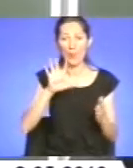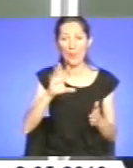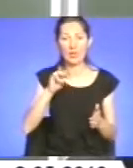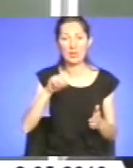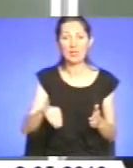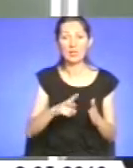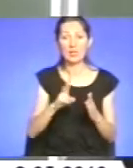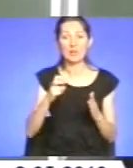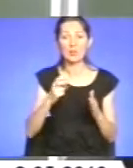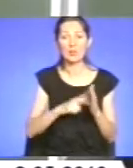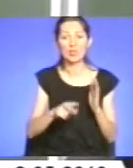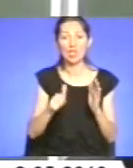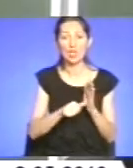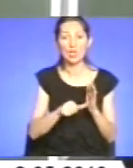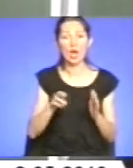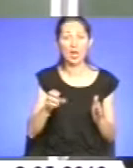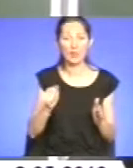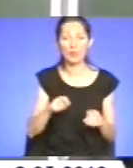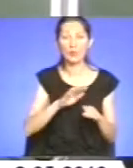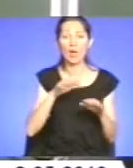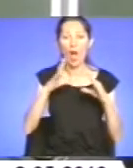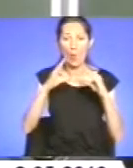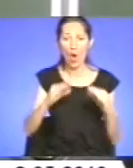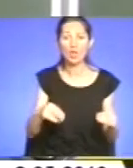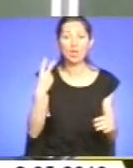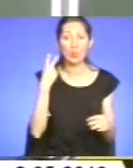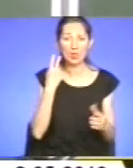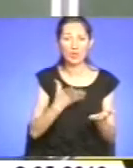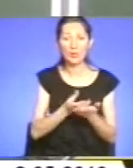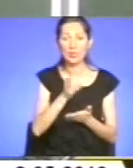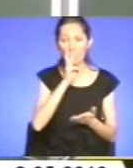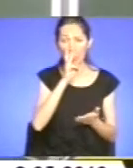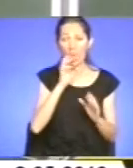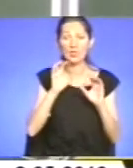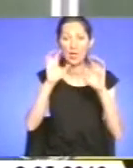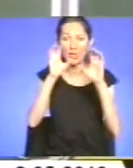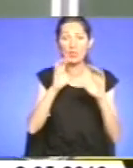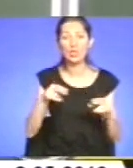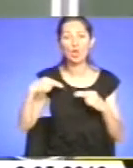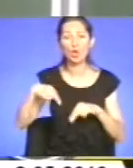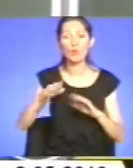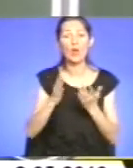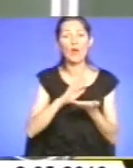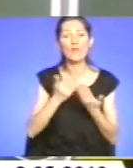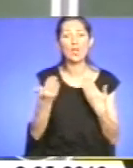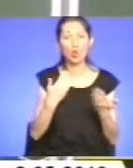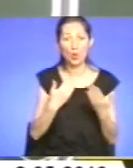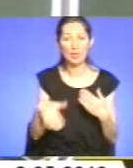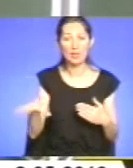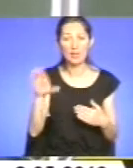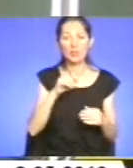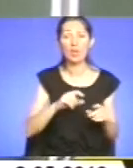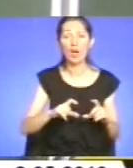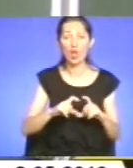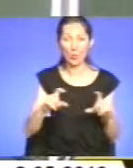Погашення заборгованості із виплати заробітної плати, легалізація трудових відносин на всіх суб'єктах